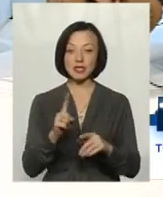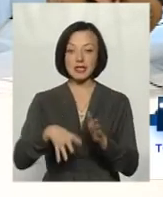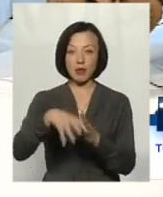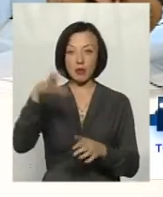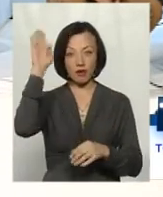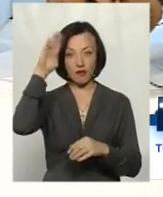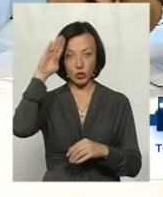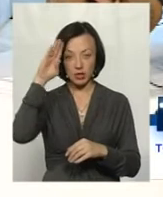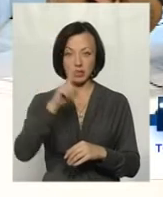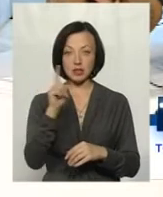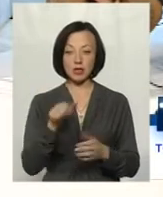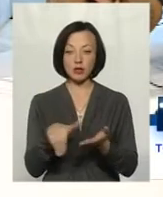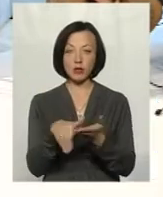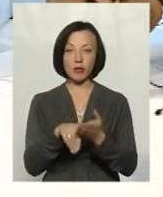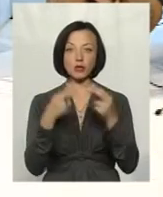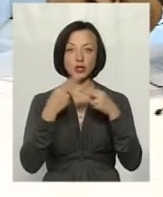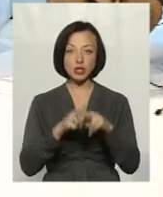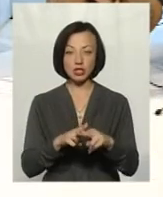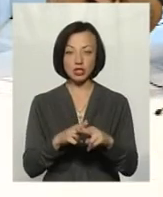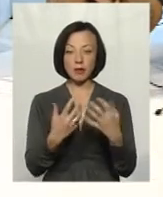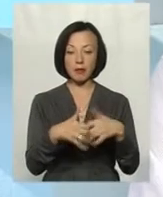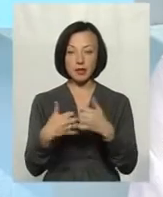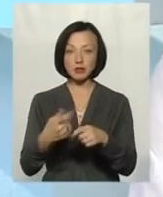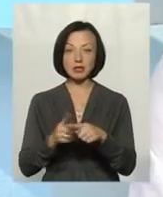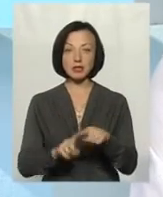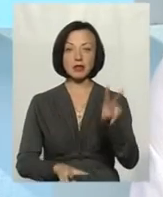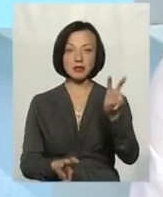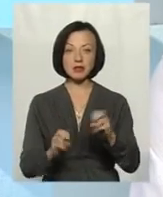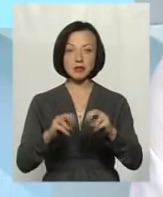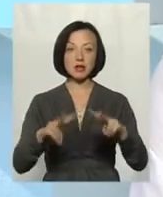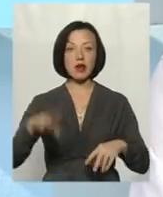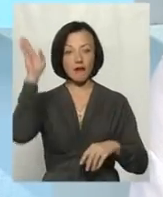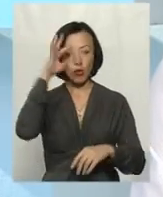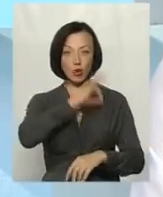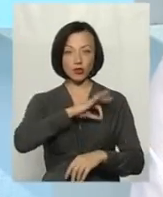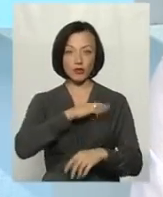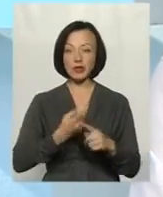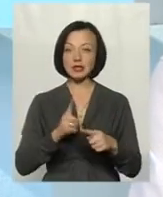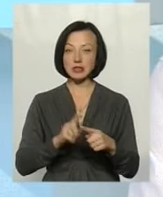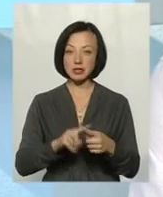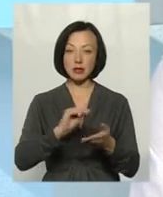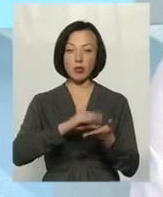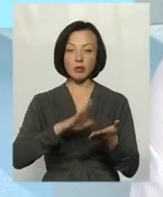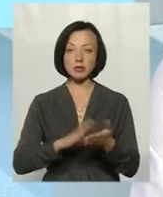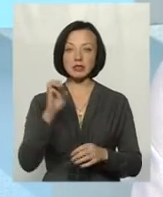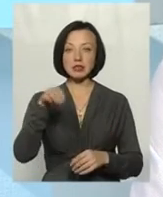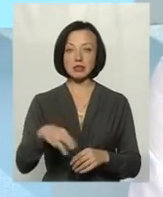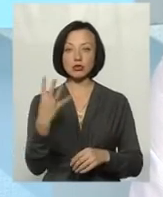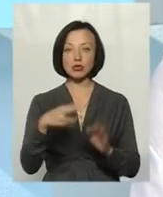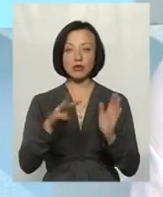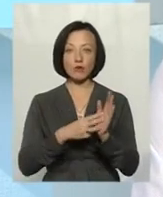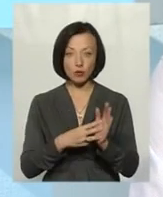води за допомогою технічних пристроїв, це називається спеціальне водокористування. Це прописано статтєю 48